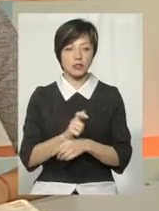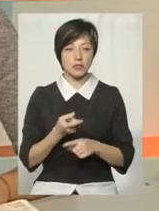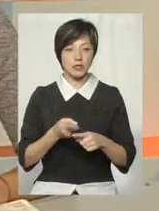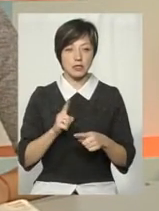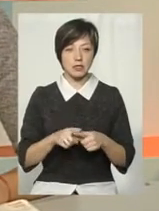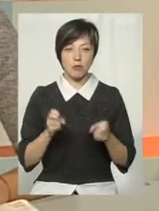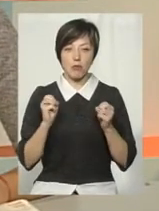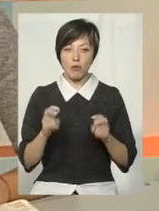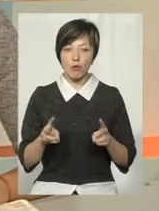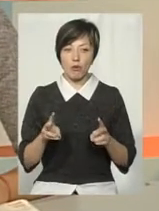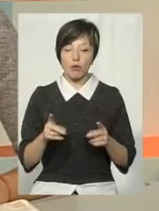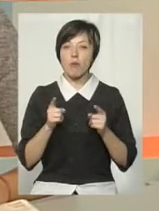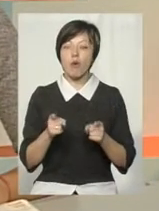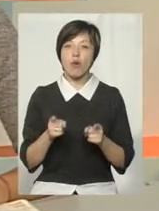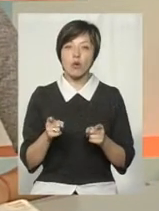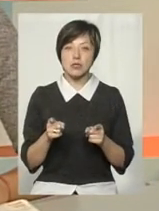погроз,